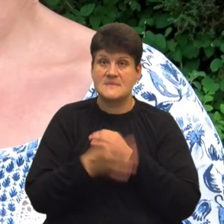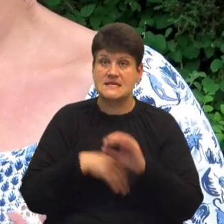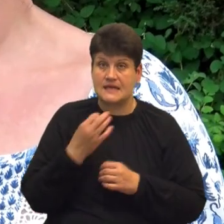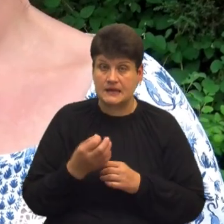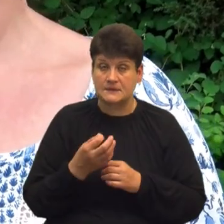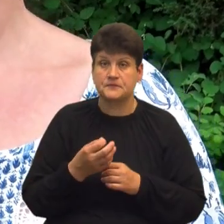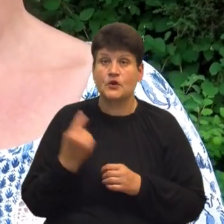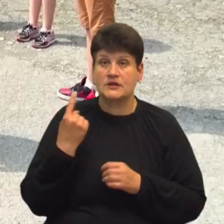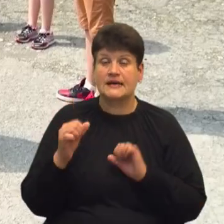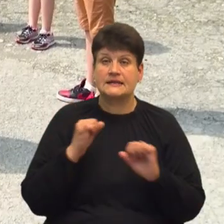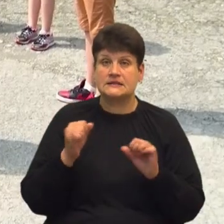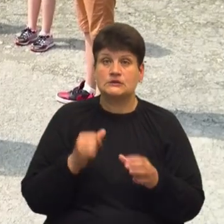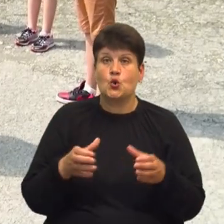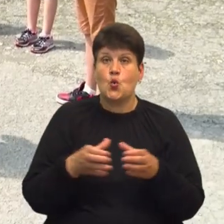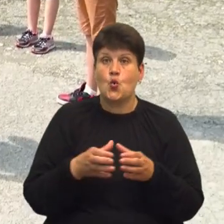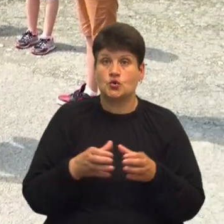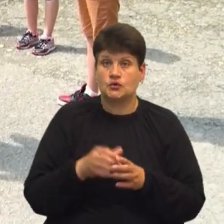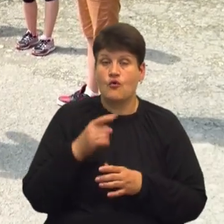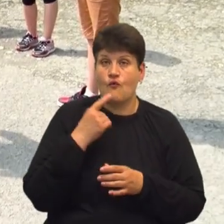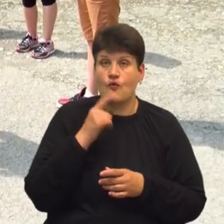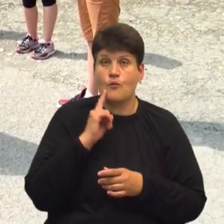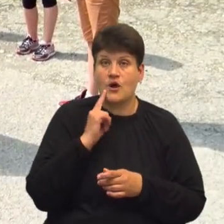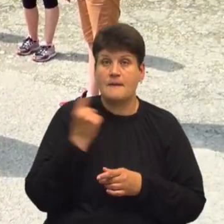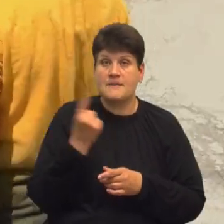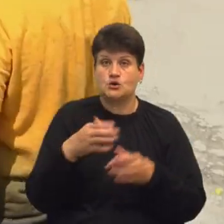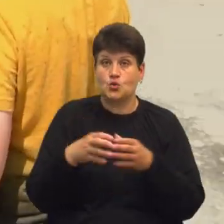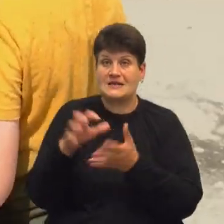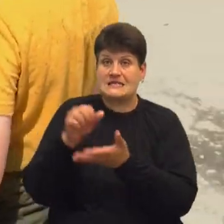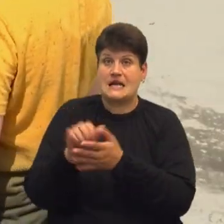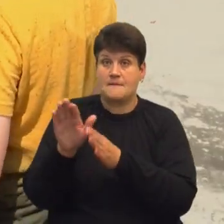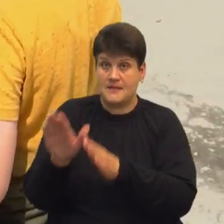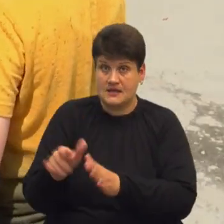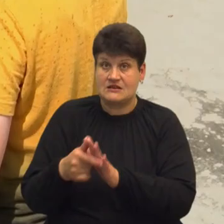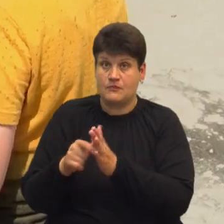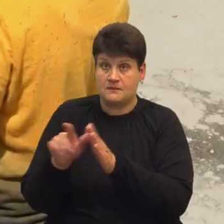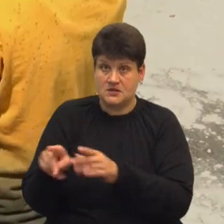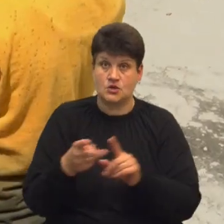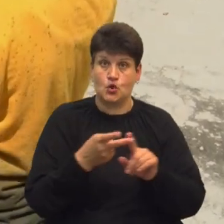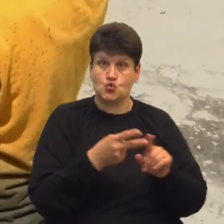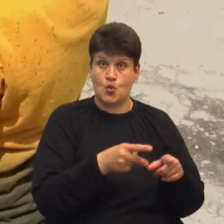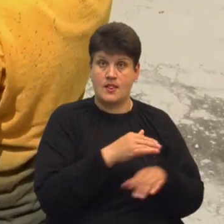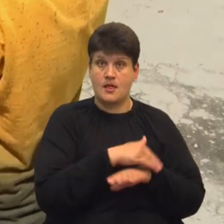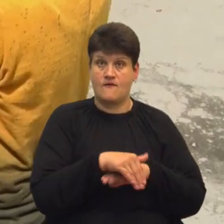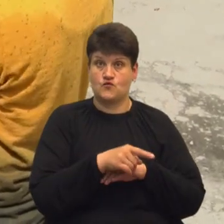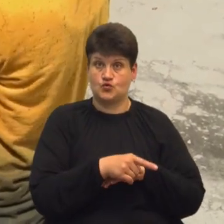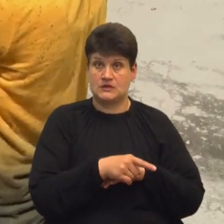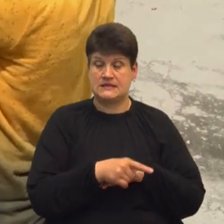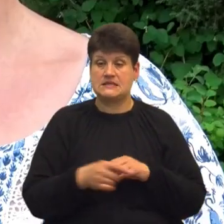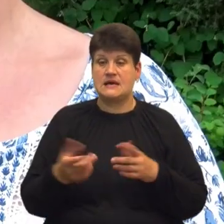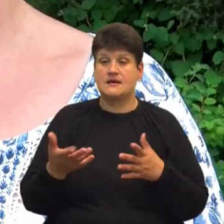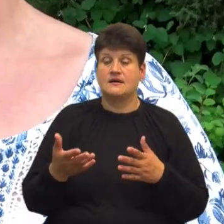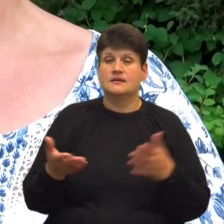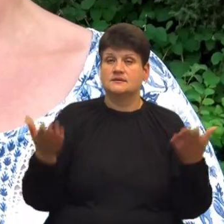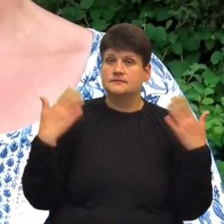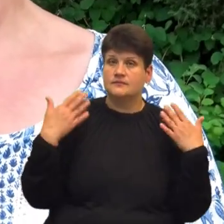керівниць гуртків Галина Мисак розповідає, поки перша група займається в приміщенні, друга на вулиці. Релаксація,